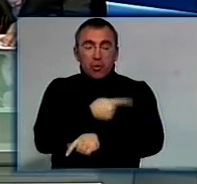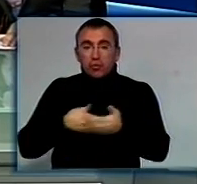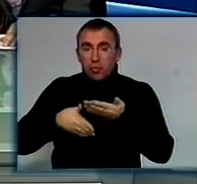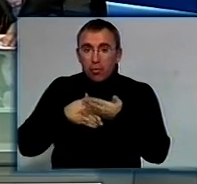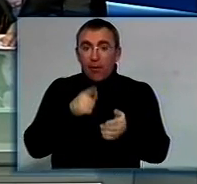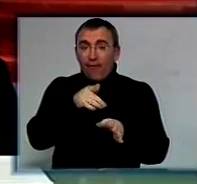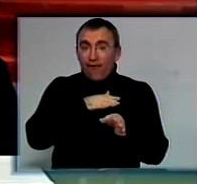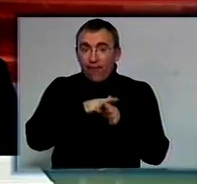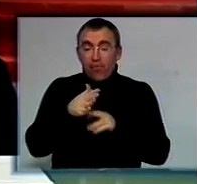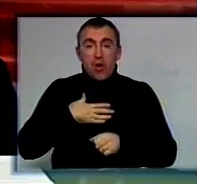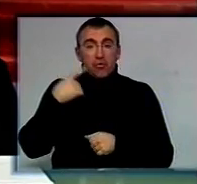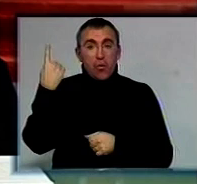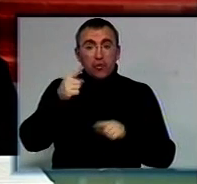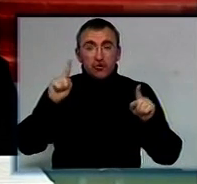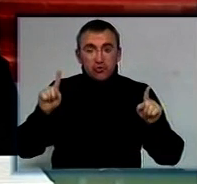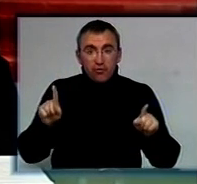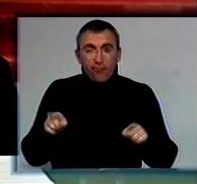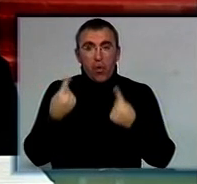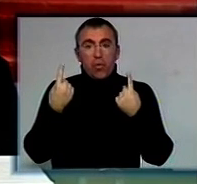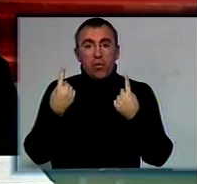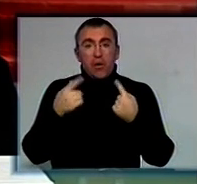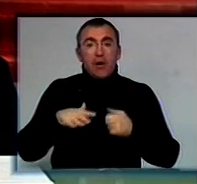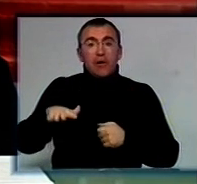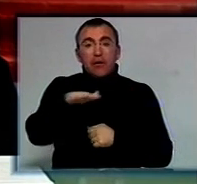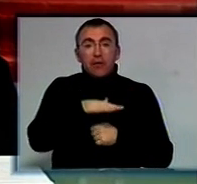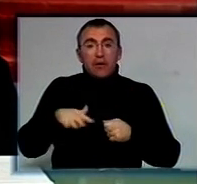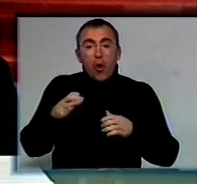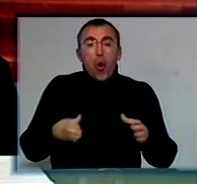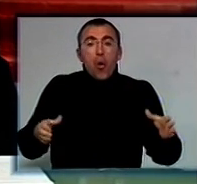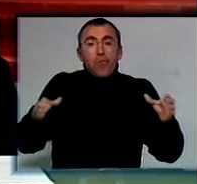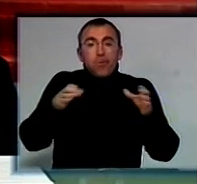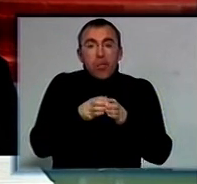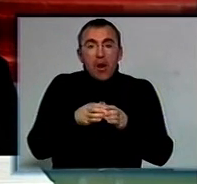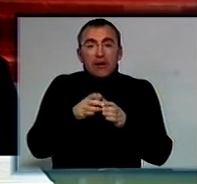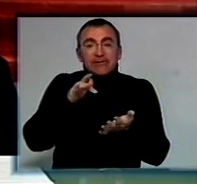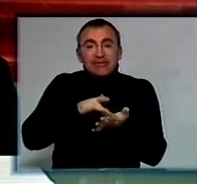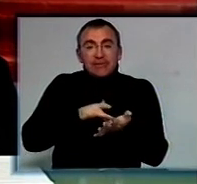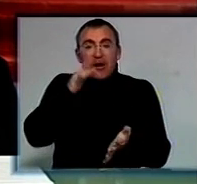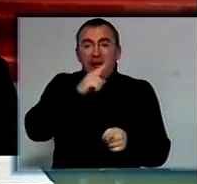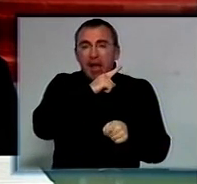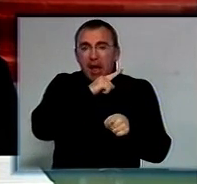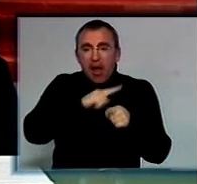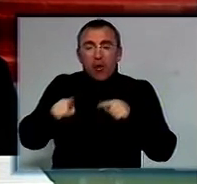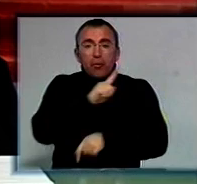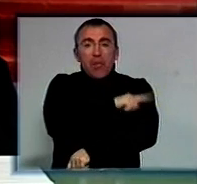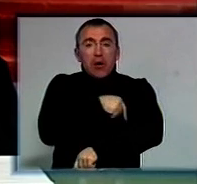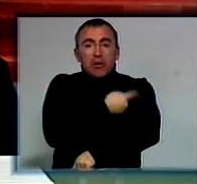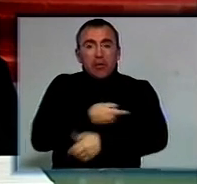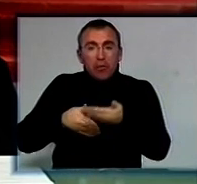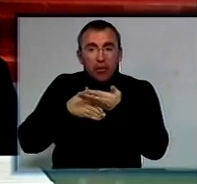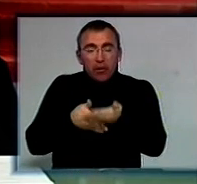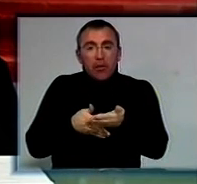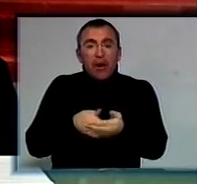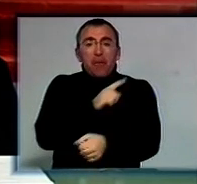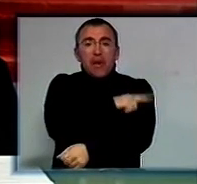його виконання в нашій області створено територіальне об'єднання «Центр екстреної медичної допомоги та медицини